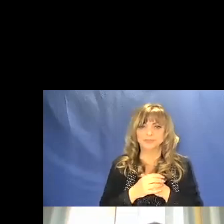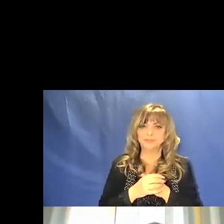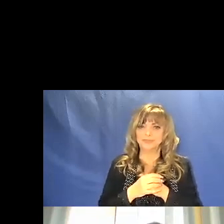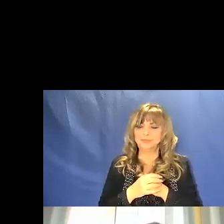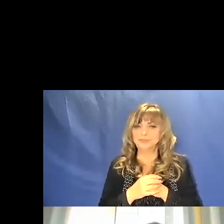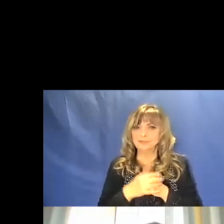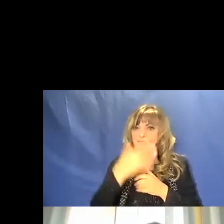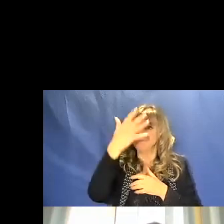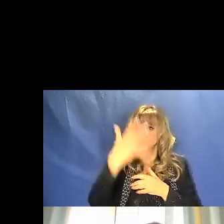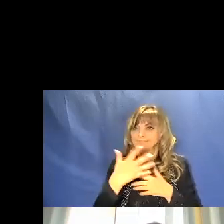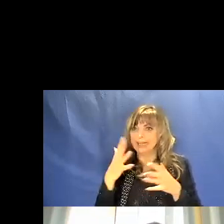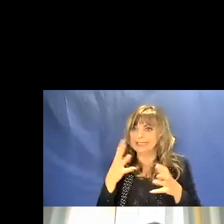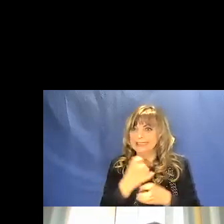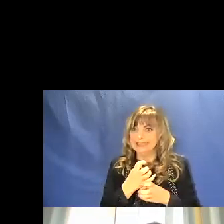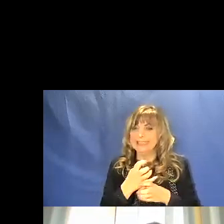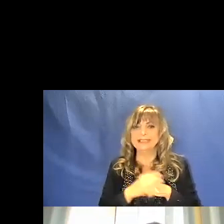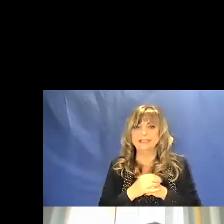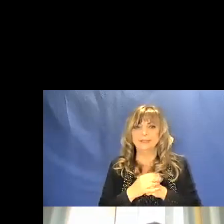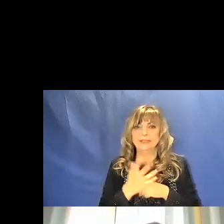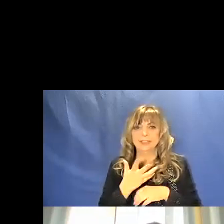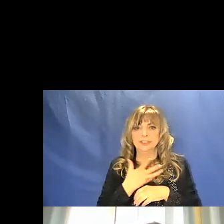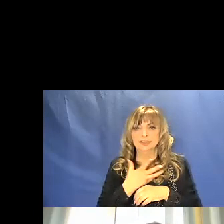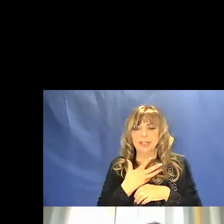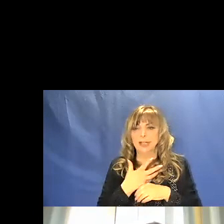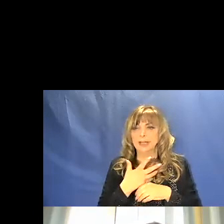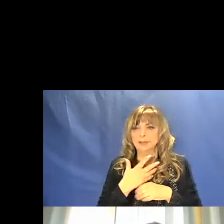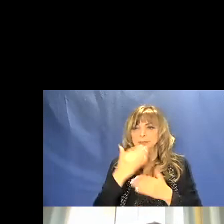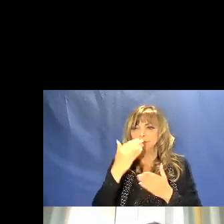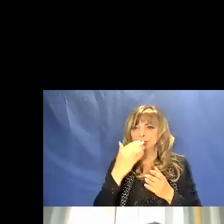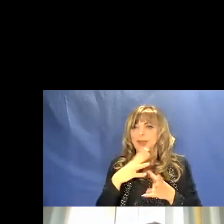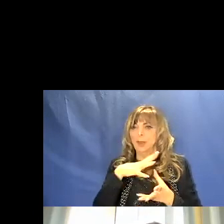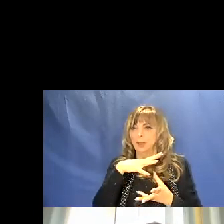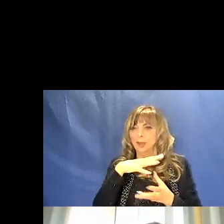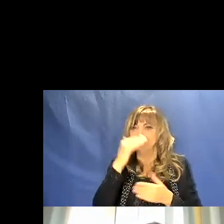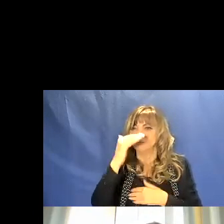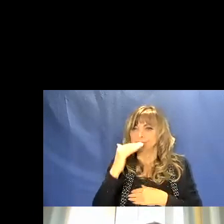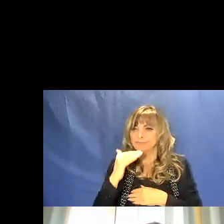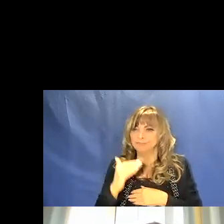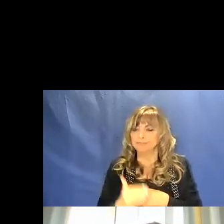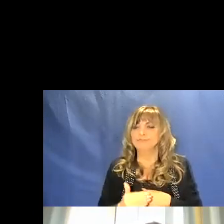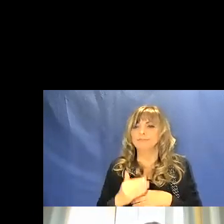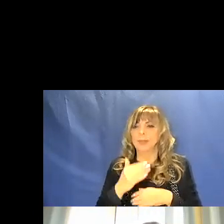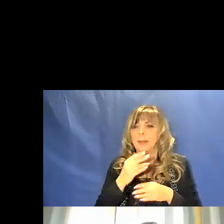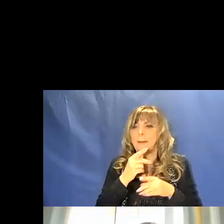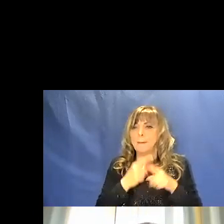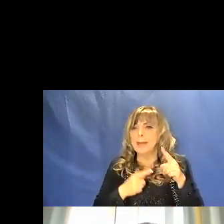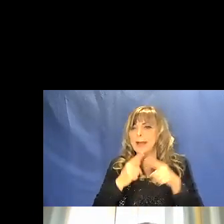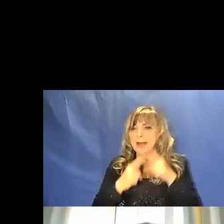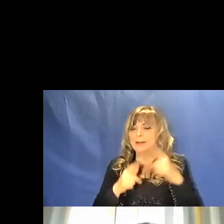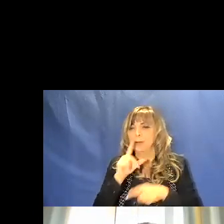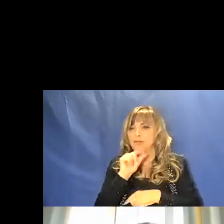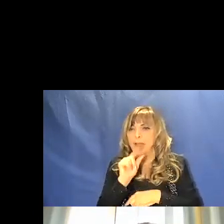in sintesi una selezione di parti anatomiche di uccelli